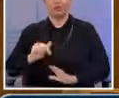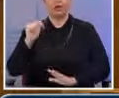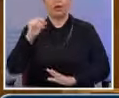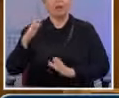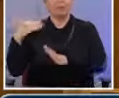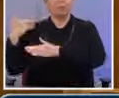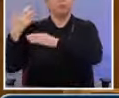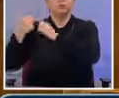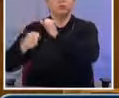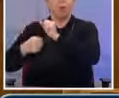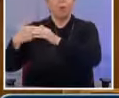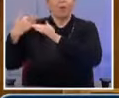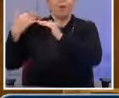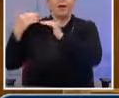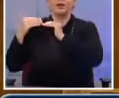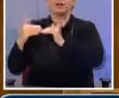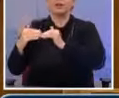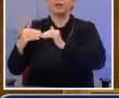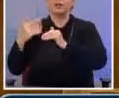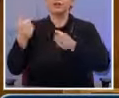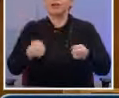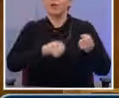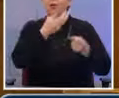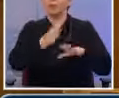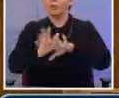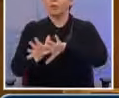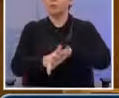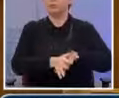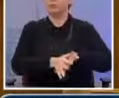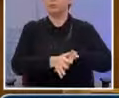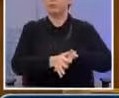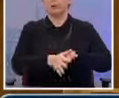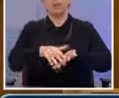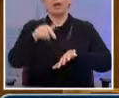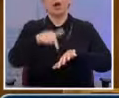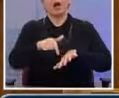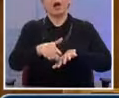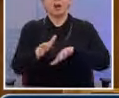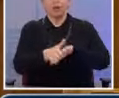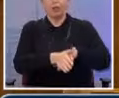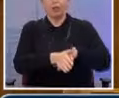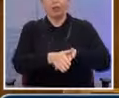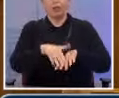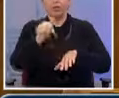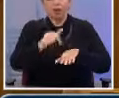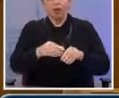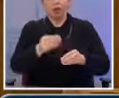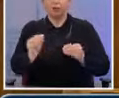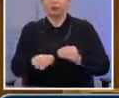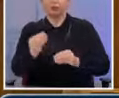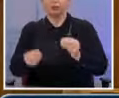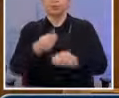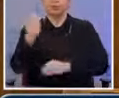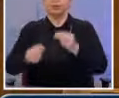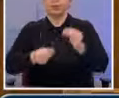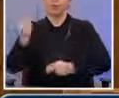που απαξίωσαν την παραγωγική δομή της χώρας και που οδήγησαν στην κρίση των τελευταίων ετών δεν